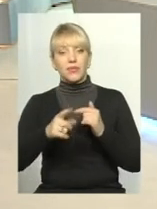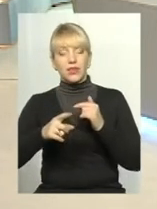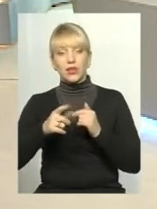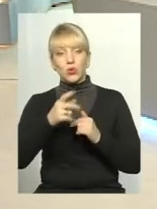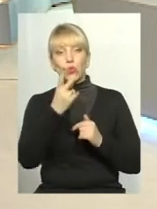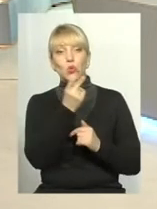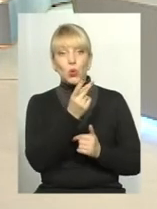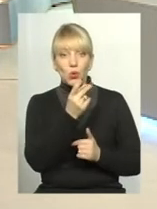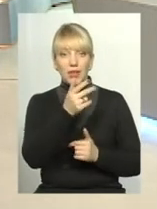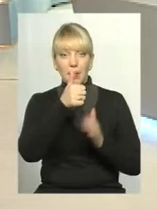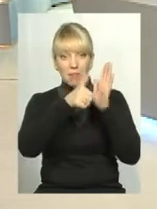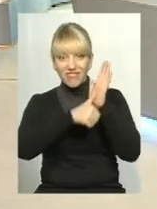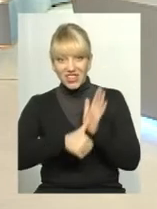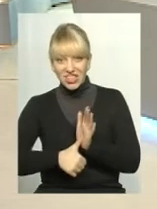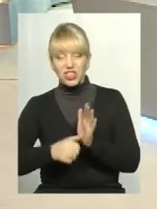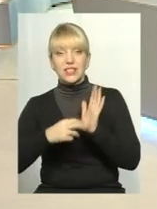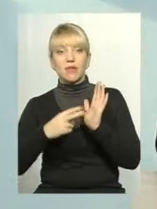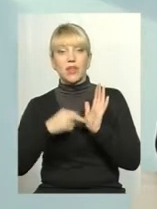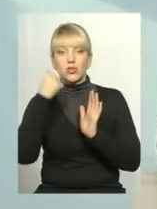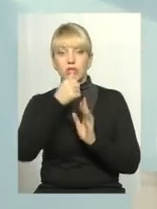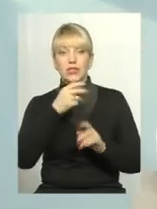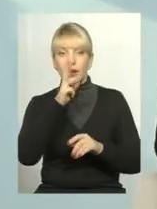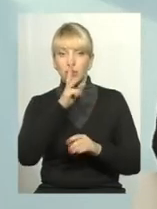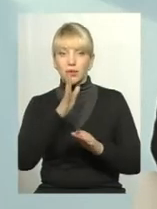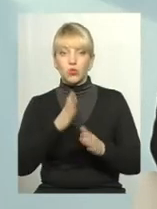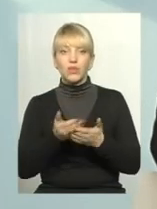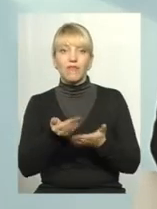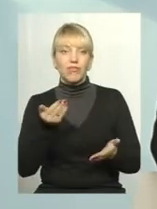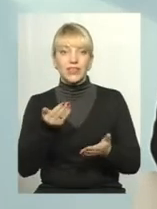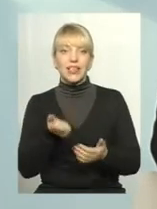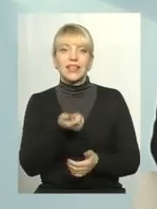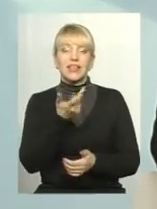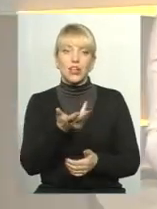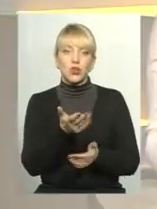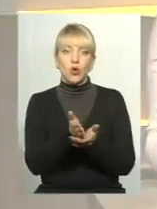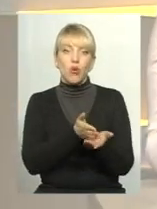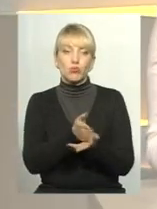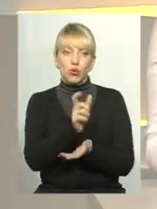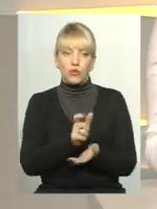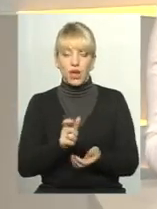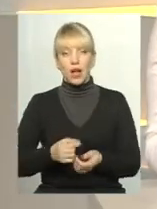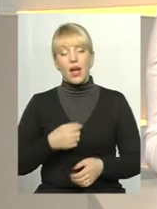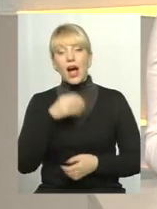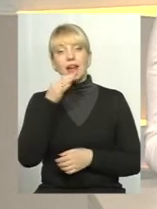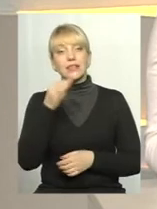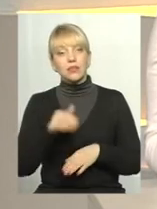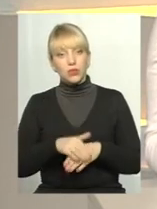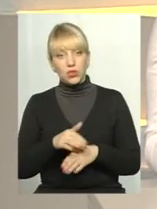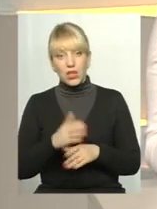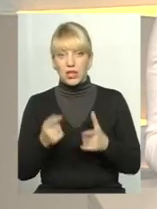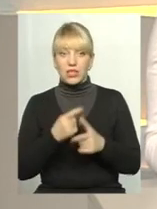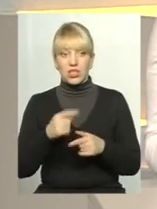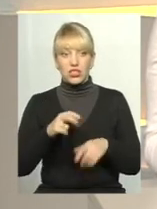заробітна плата в залежності від кількості обслугованих пацієнтів. Скажіть, а лікарі зможуть організовувати в